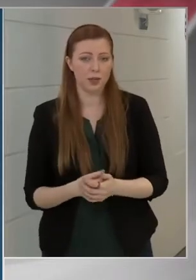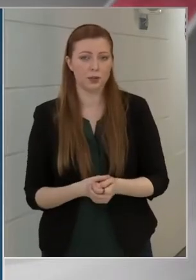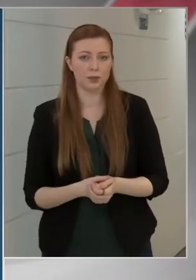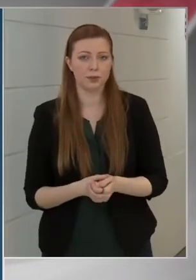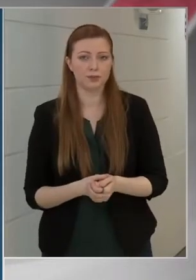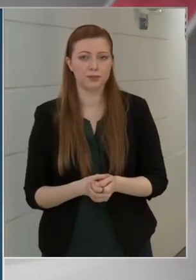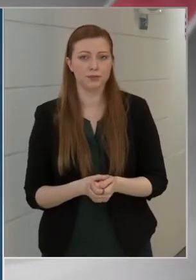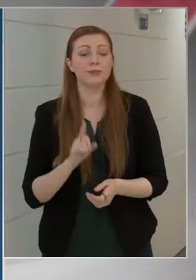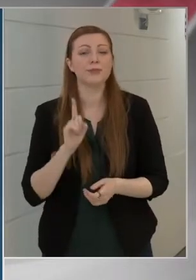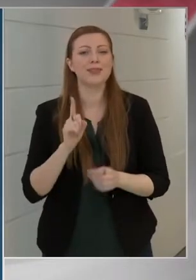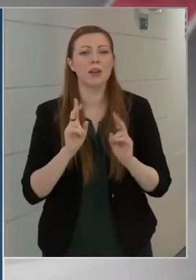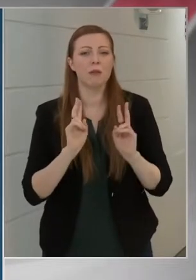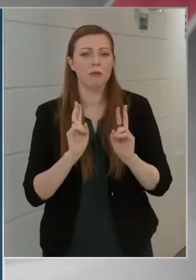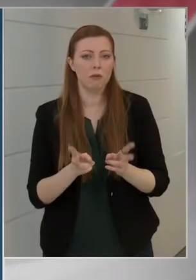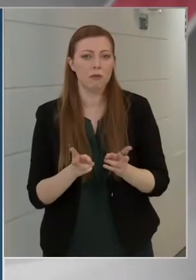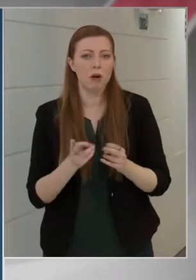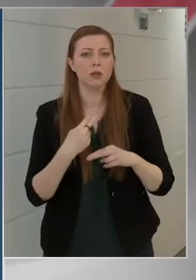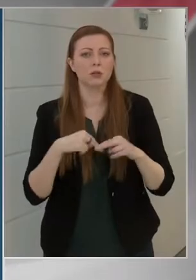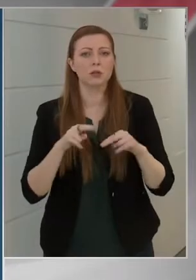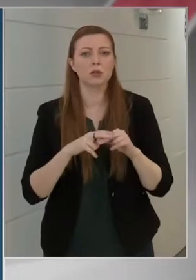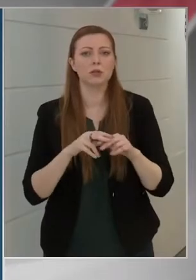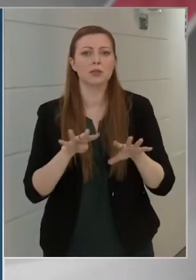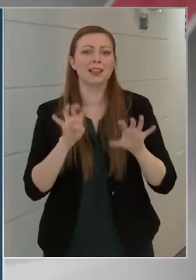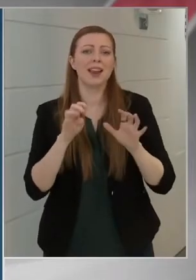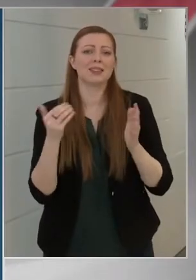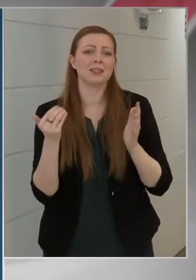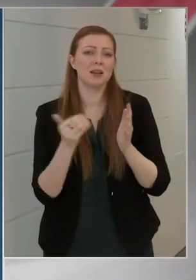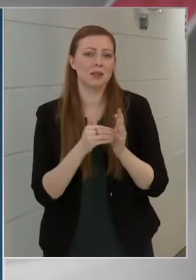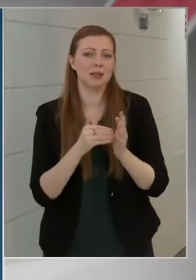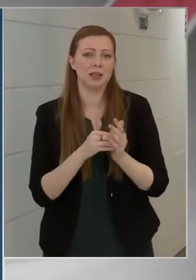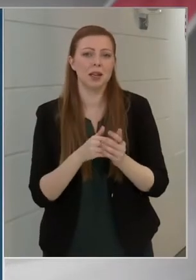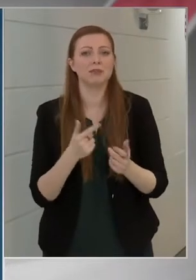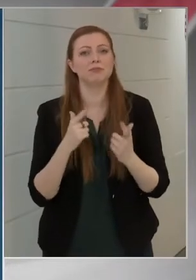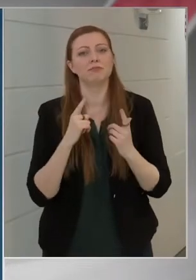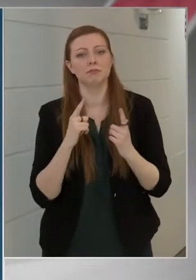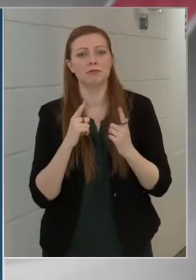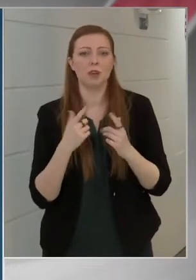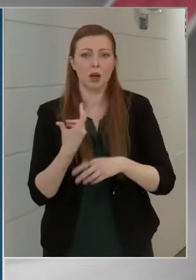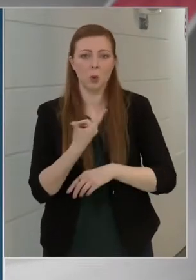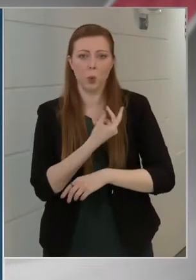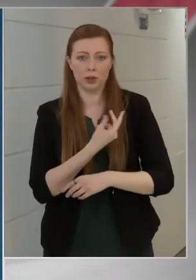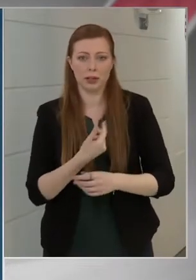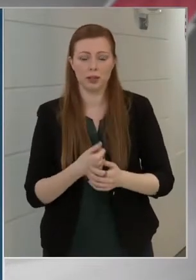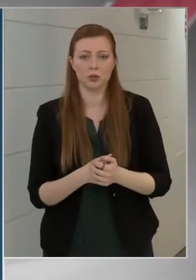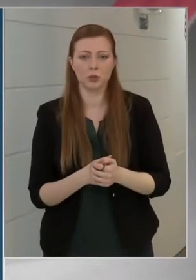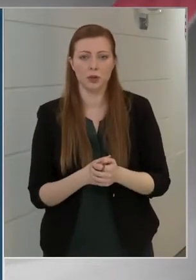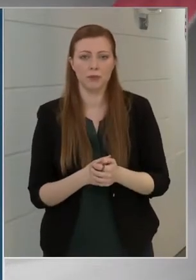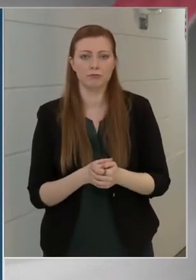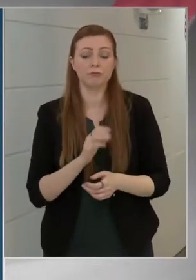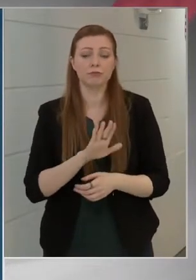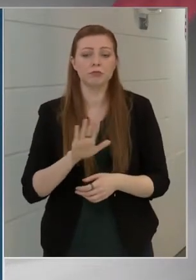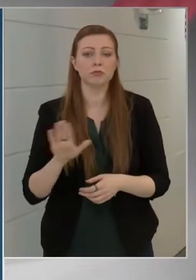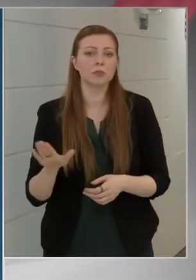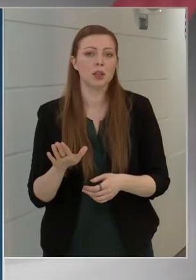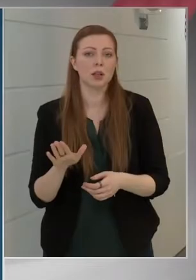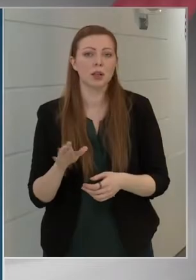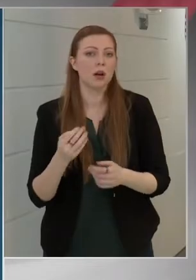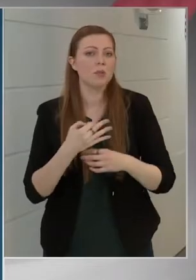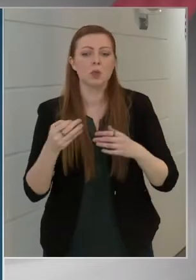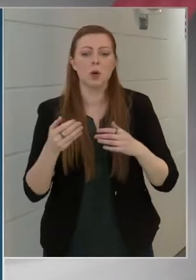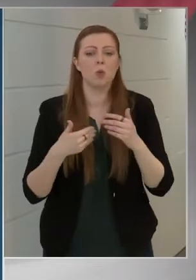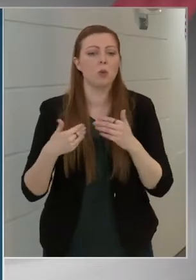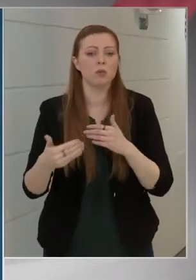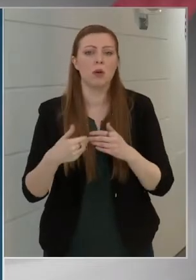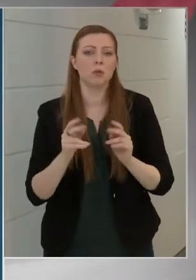Azonban vannak több mint 900 ezeren, akik még várnak az oltásra. Nekik akár napokon